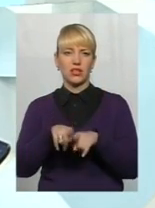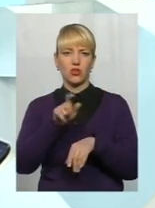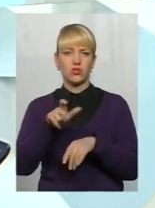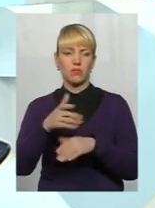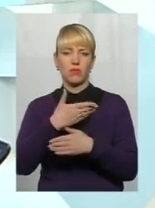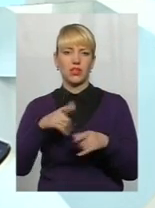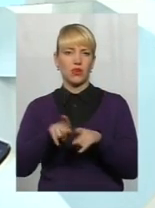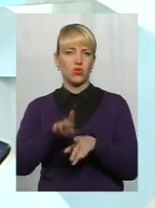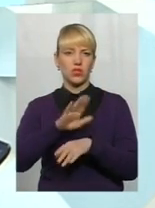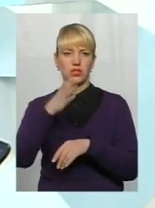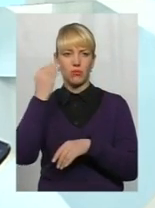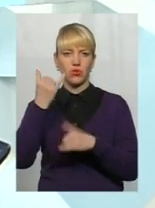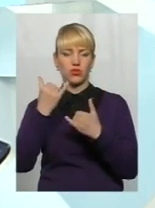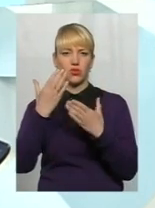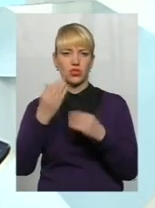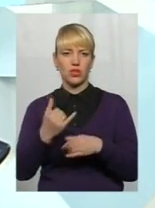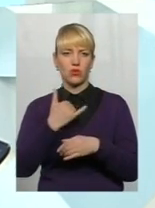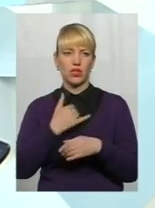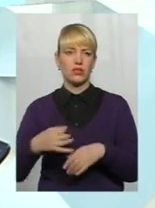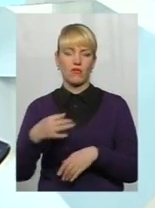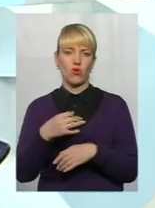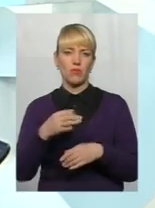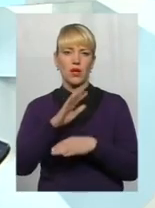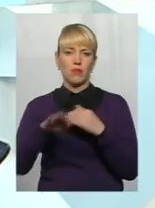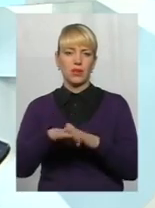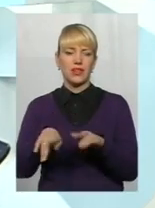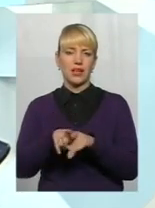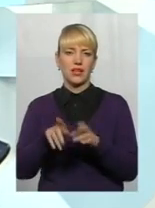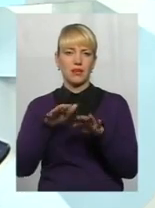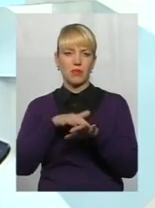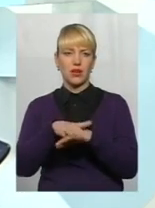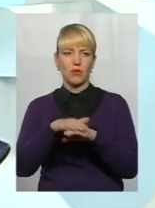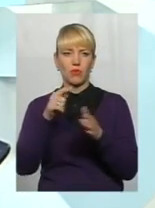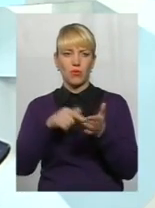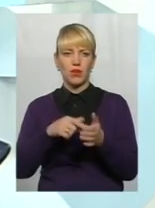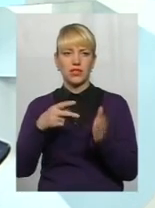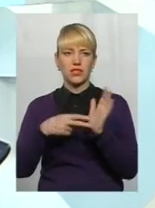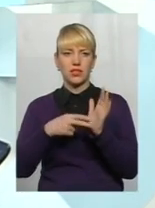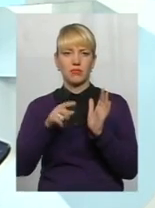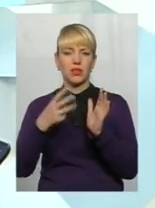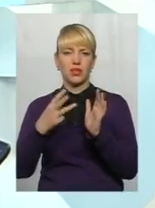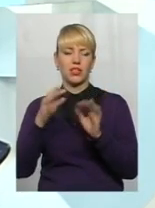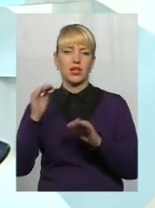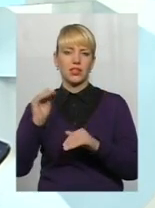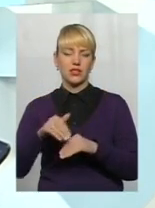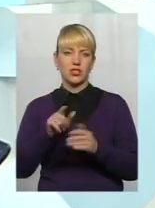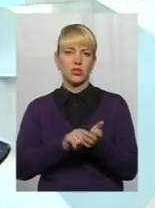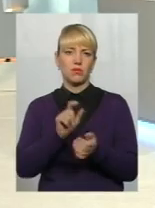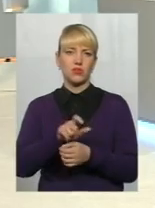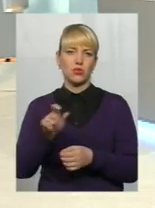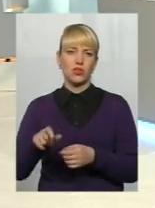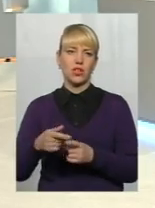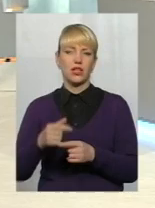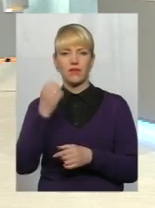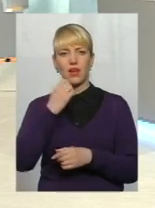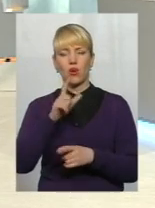ми теж не забули. На сьогоднішній день у нас в області під такий перерахунок підпало 7,3 тисячі пенсіонерів. Дякую